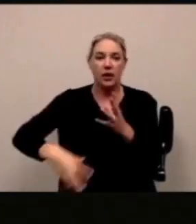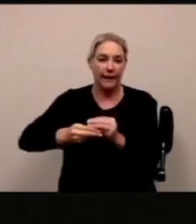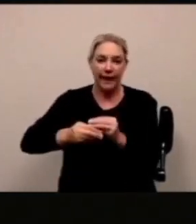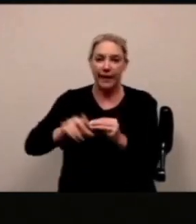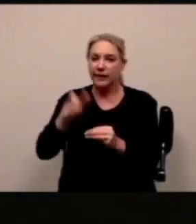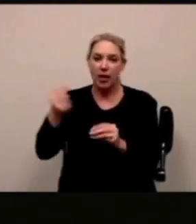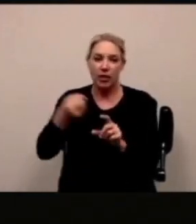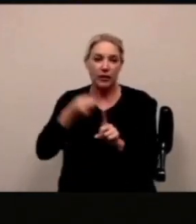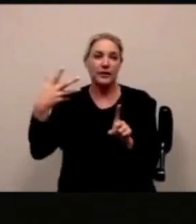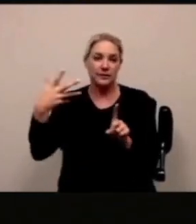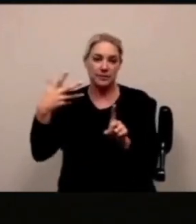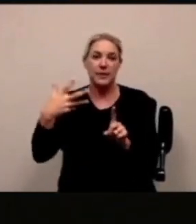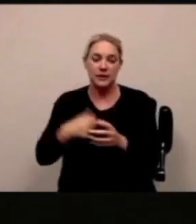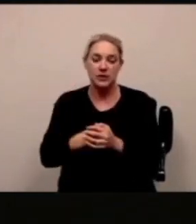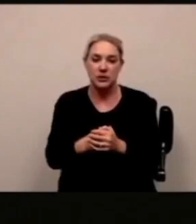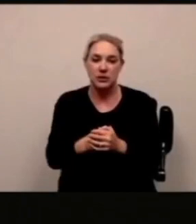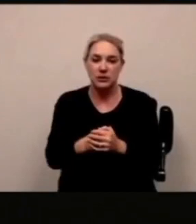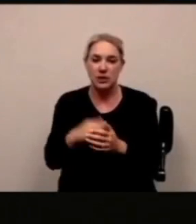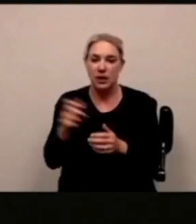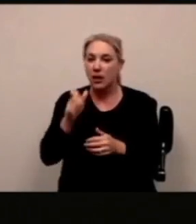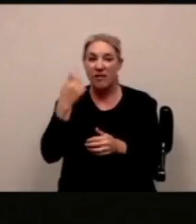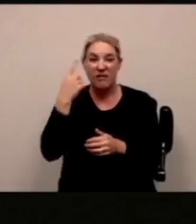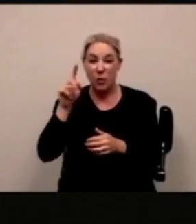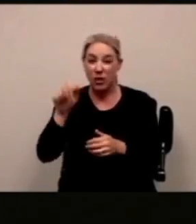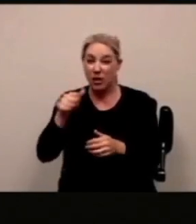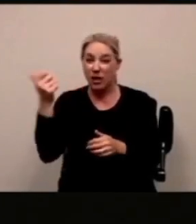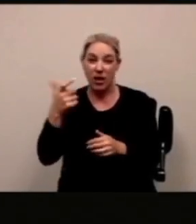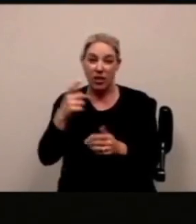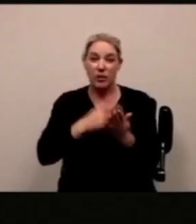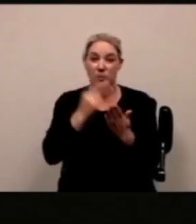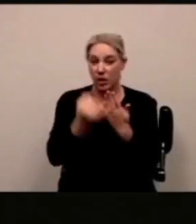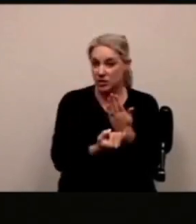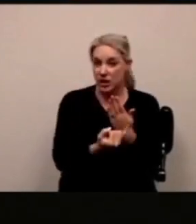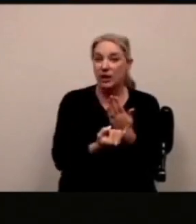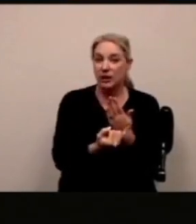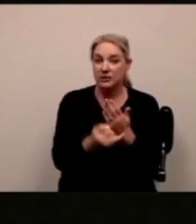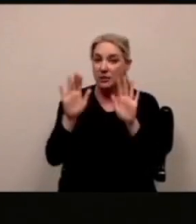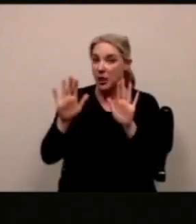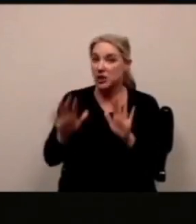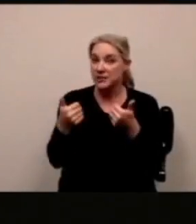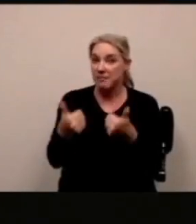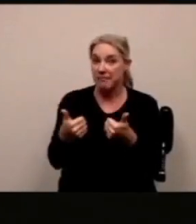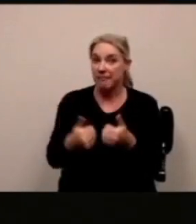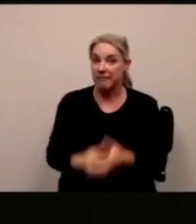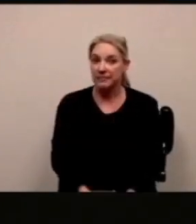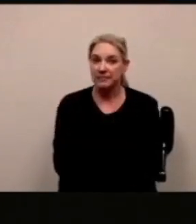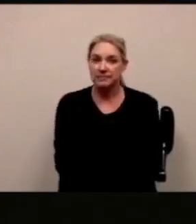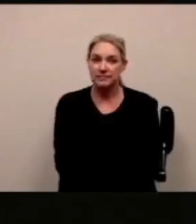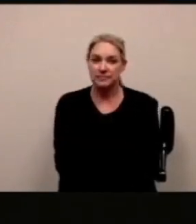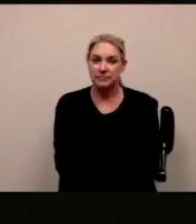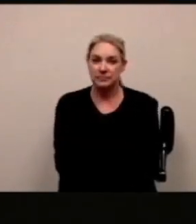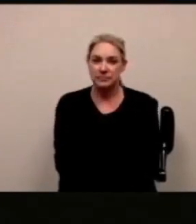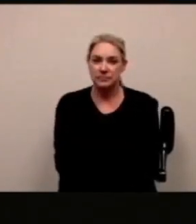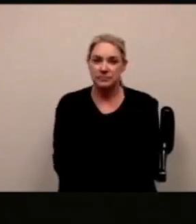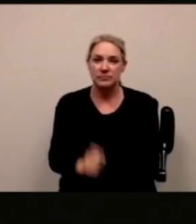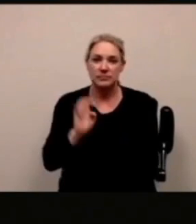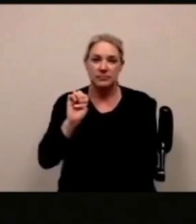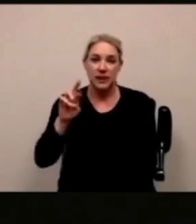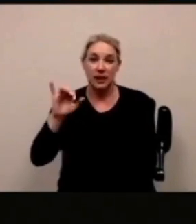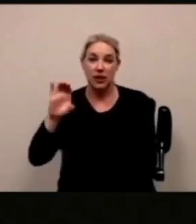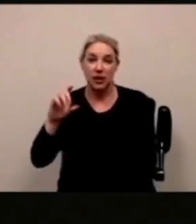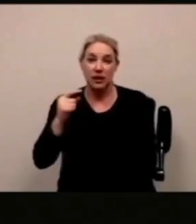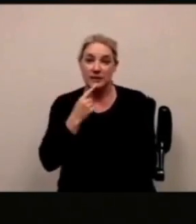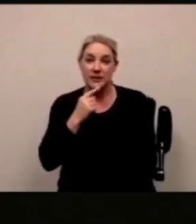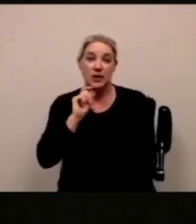vedere la velocità la direzione o controllarla con altre direzioni con altri per